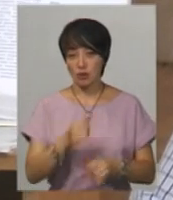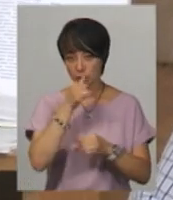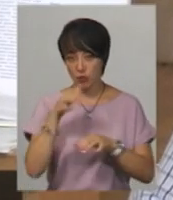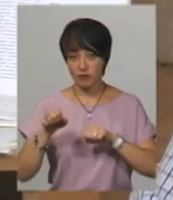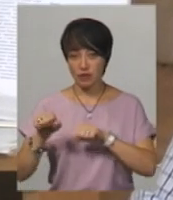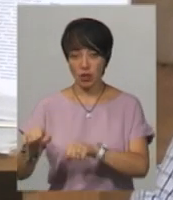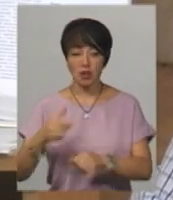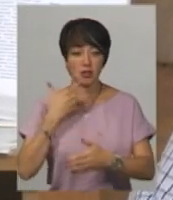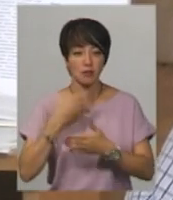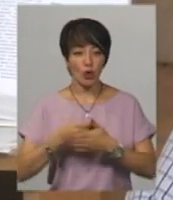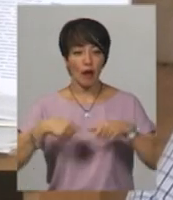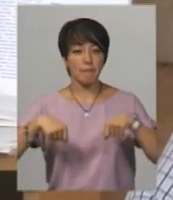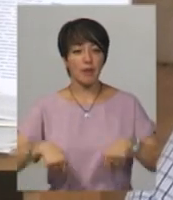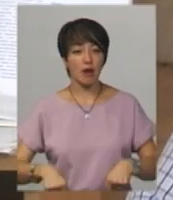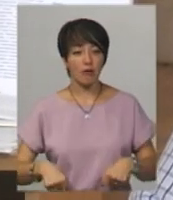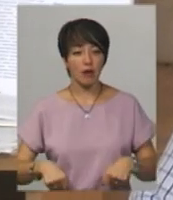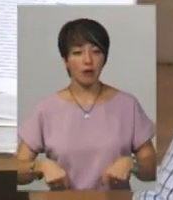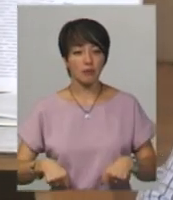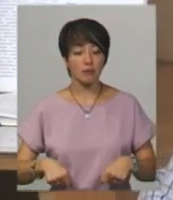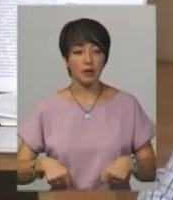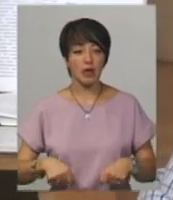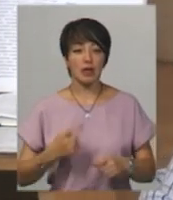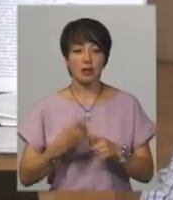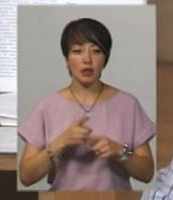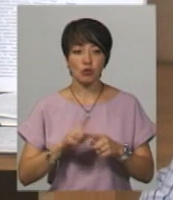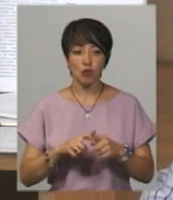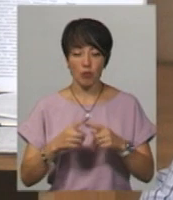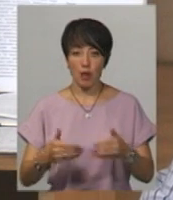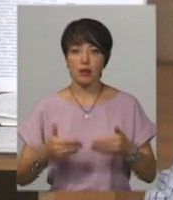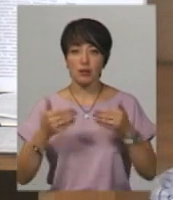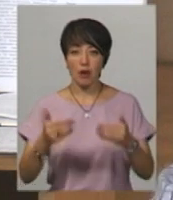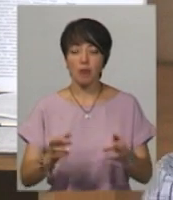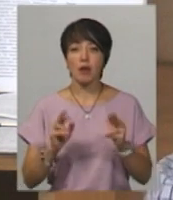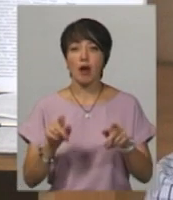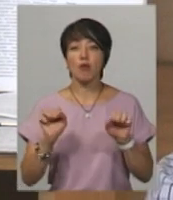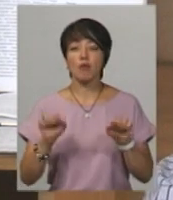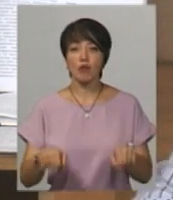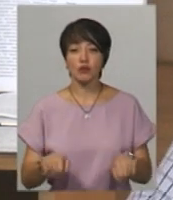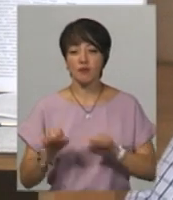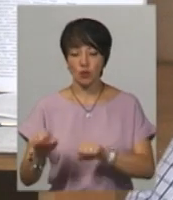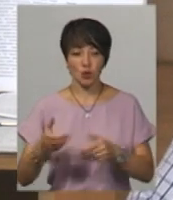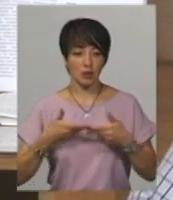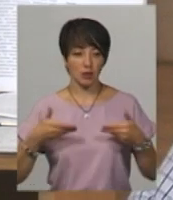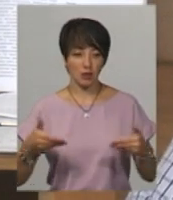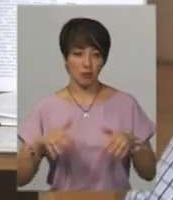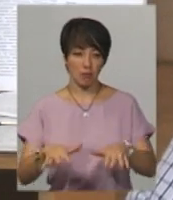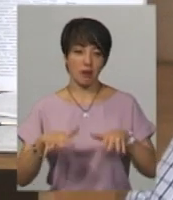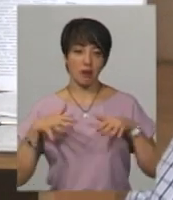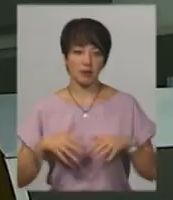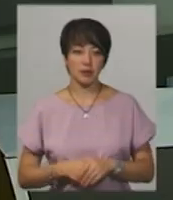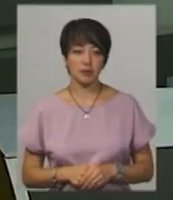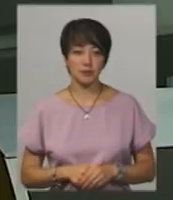права на цьому етапі, то як вони можуть відстояти наші права потім в парламенті?